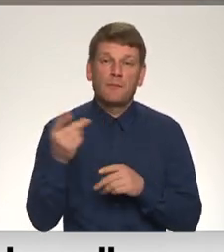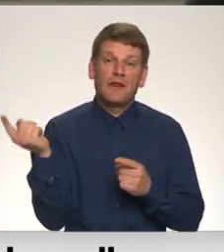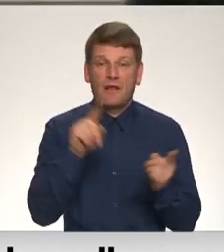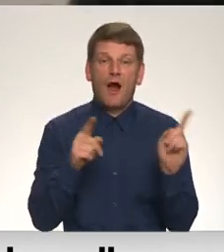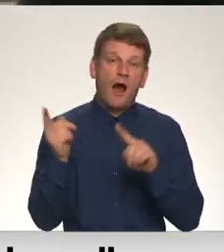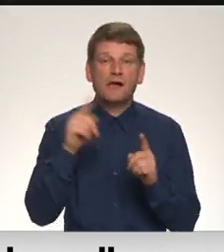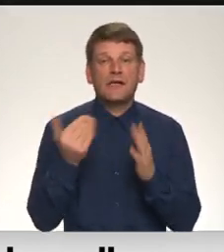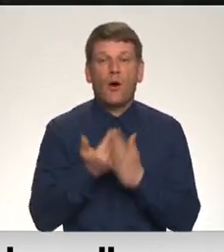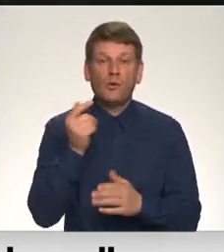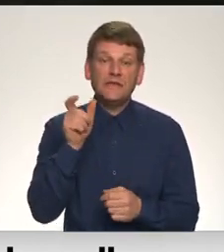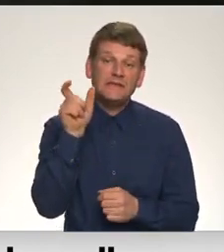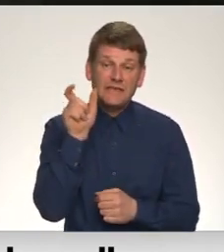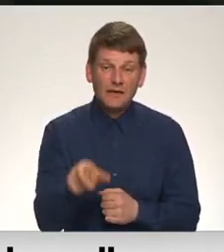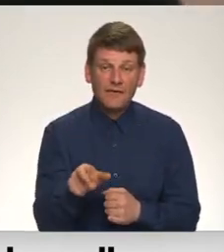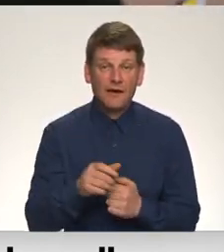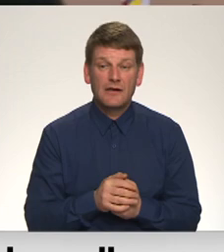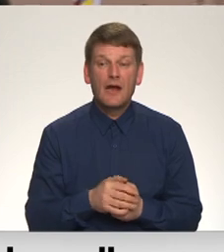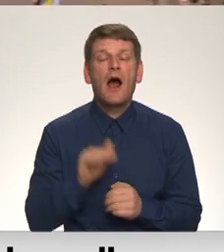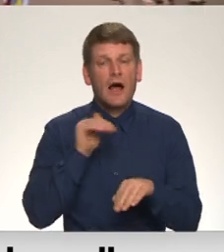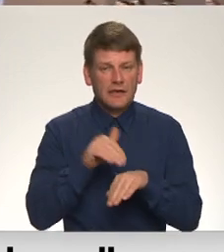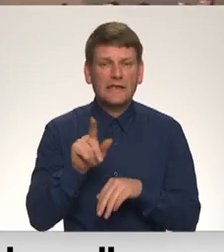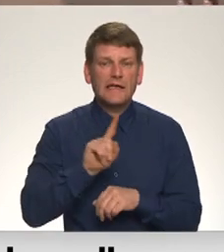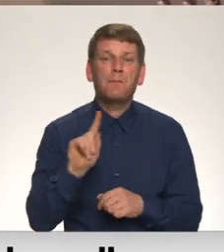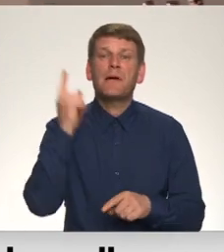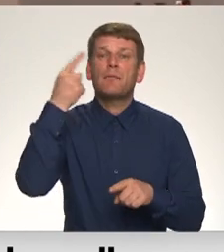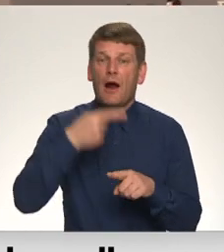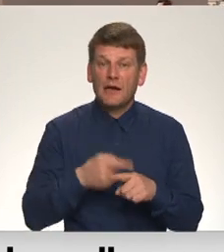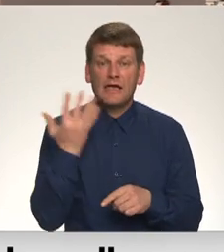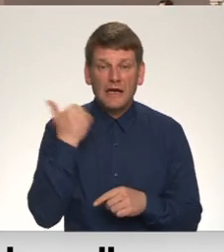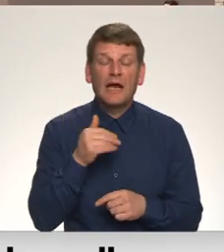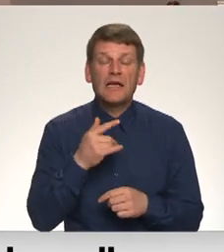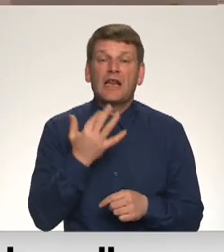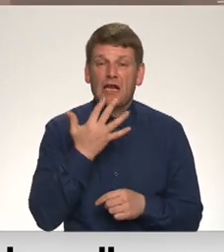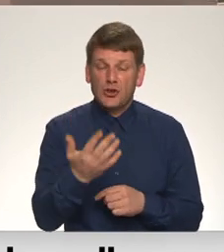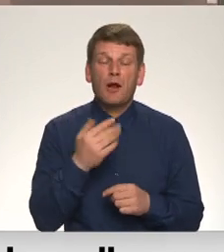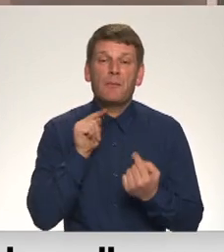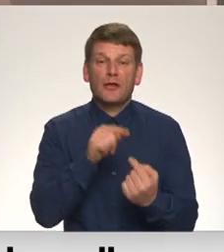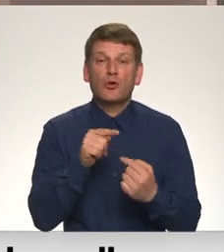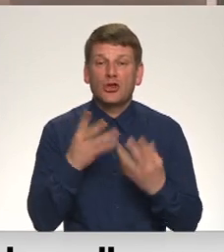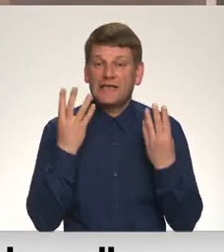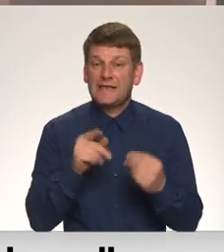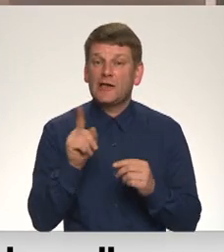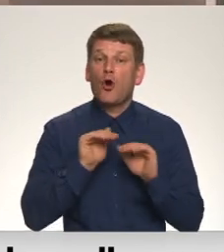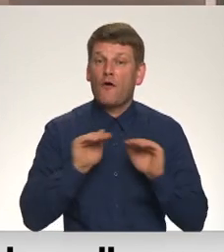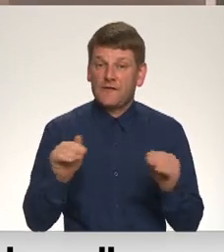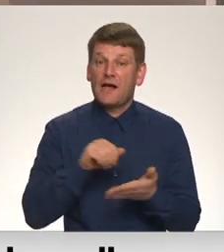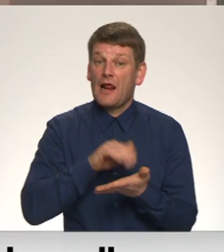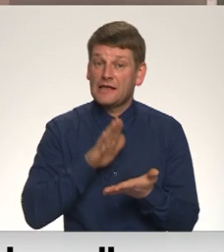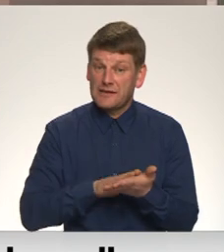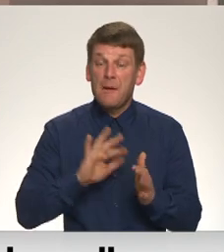jauni cilvēki. Atgādināši ir pirmā reize, kad Nacionālās pētošanās diena ir oficiāli atzīmējama, taču